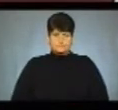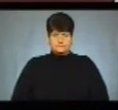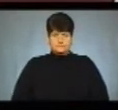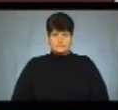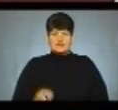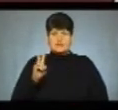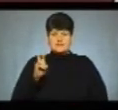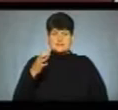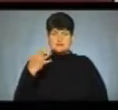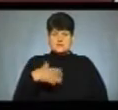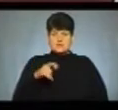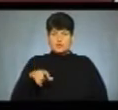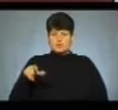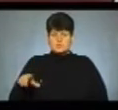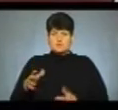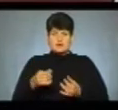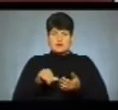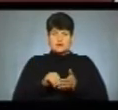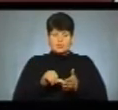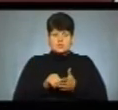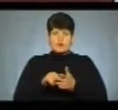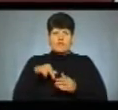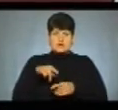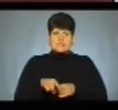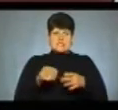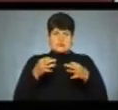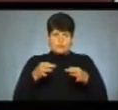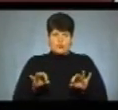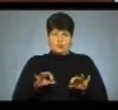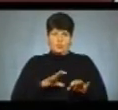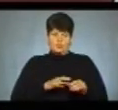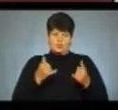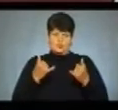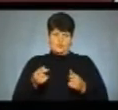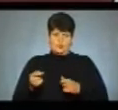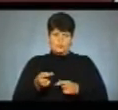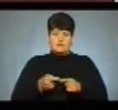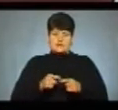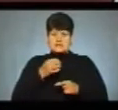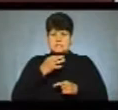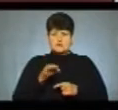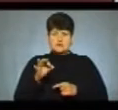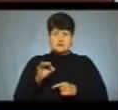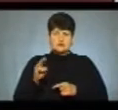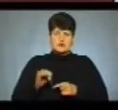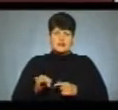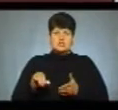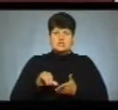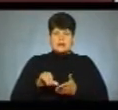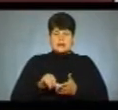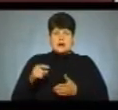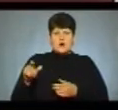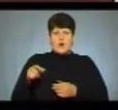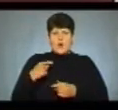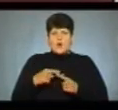250 осіб взяли участь у ході «За свободу», яка сьогодні відбулася у Тернополі. Про це повідомила Оксана Шлюсар, членкиня організації